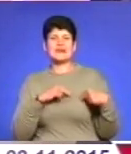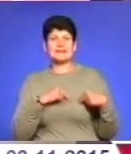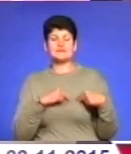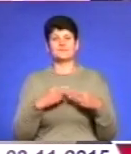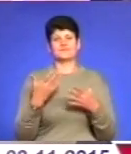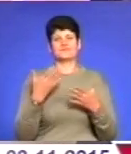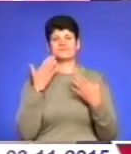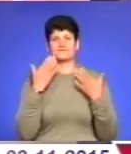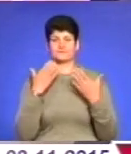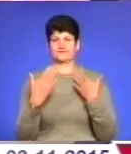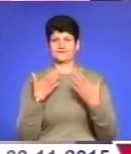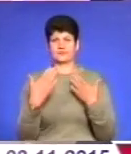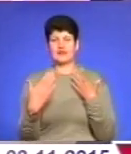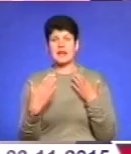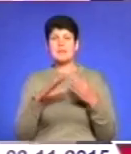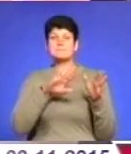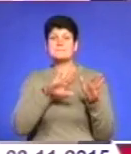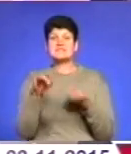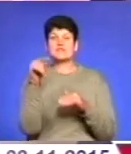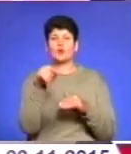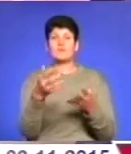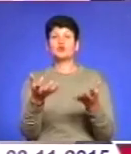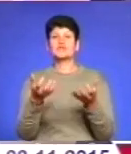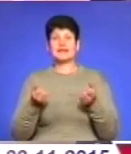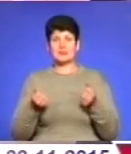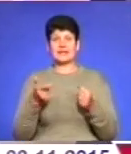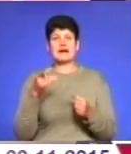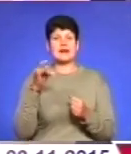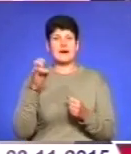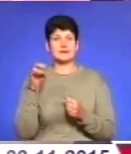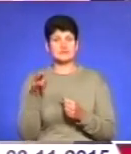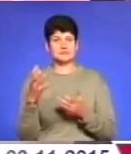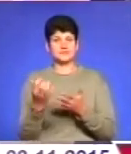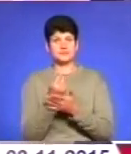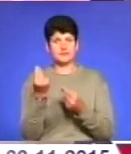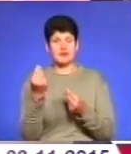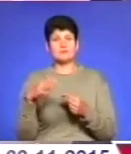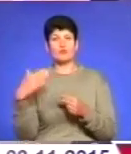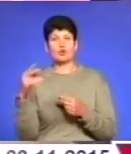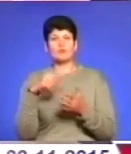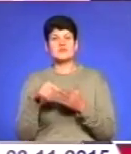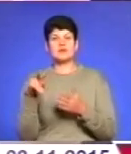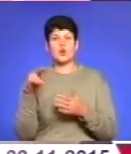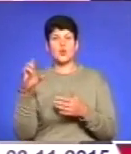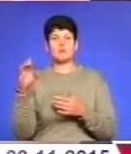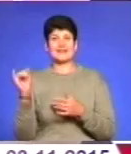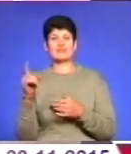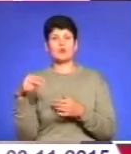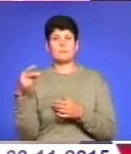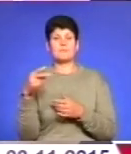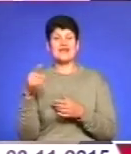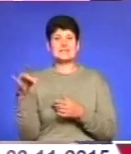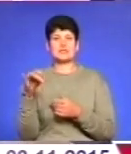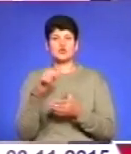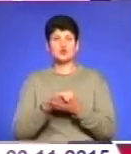лояльніше ставляться. І після того, як ми отримали грант з боку міста Любліна і Європейського Союзу, ми отримали